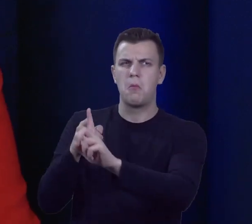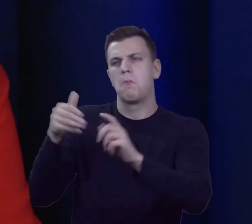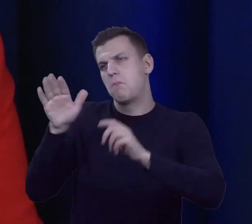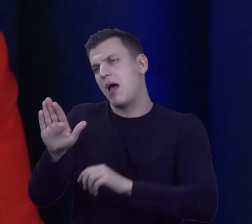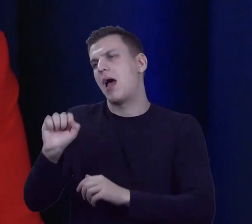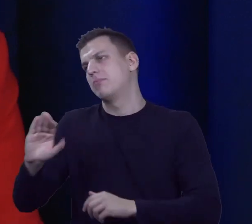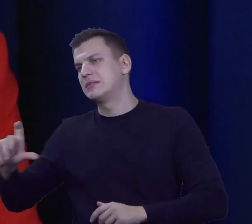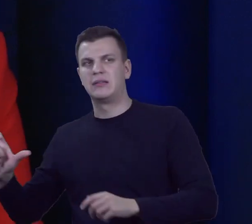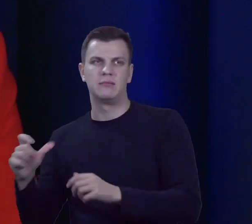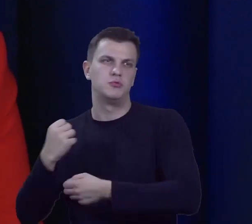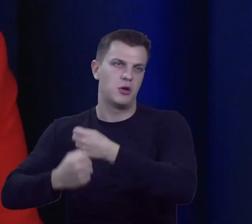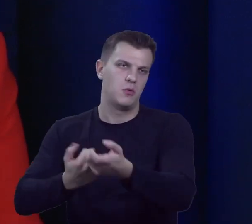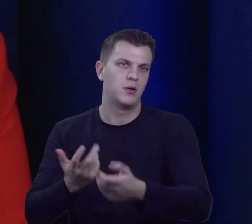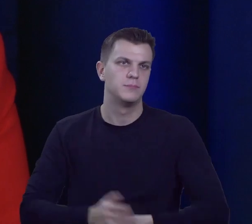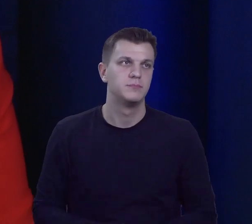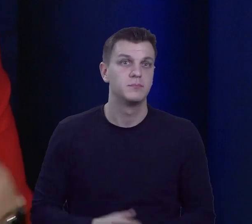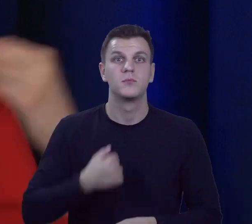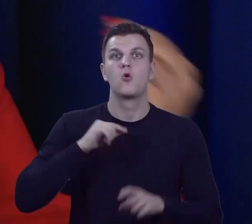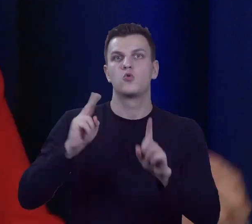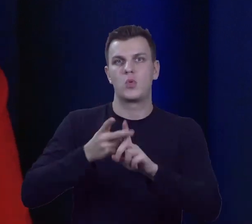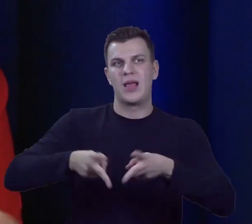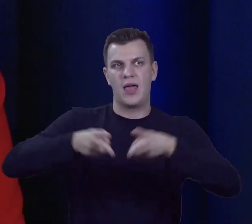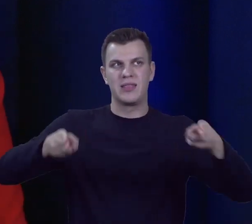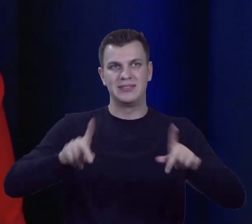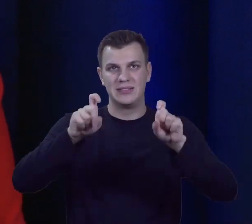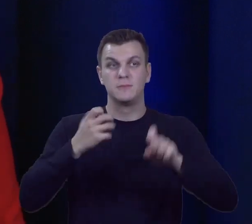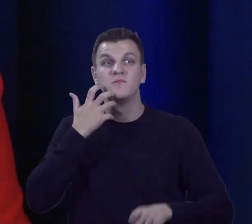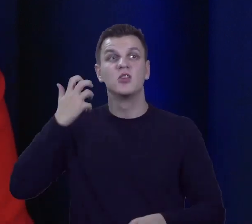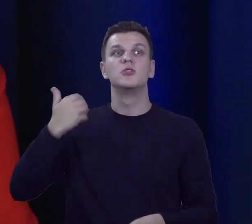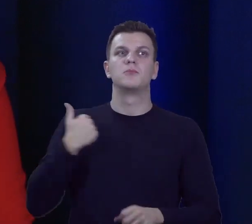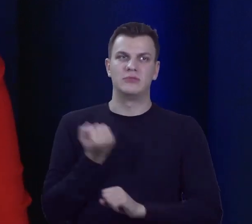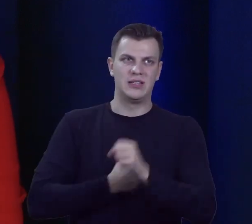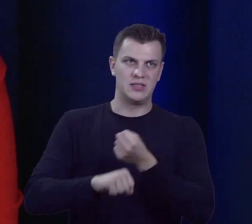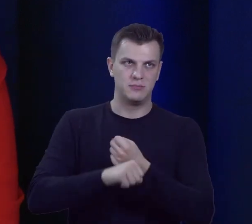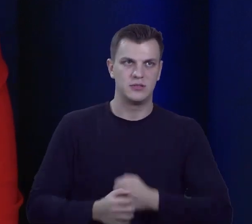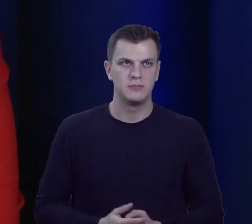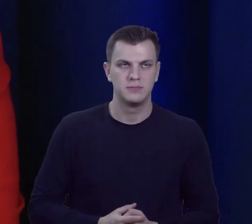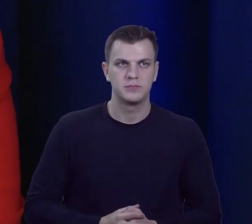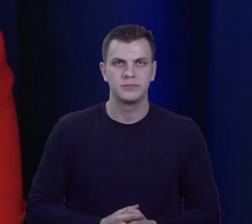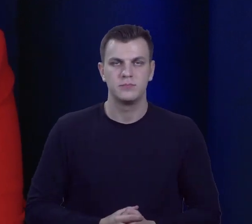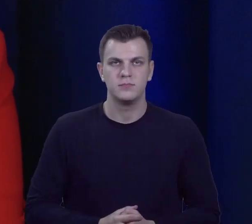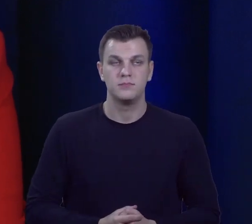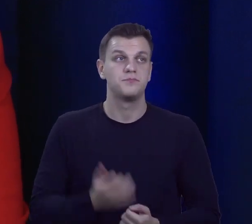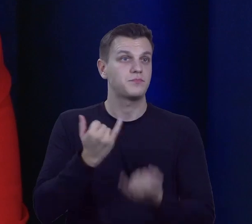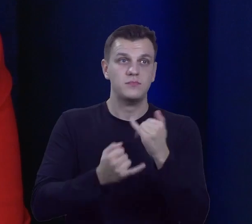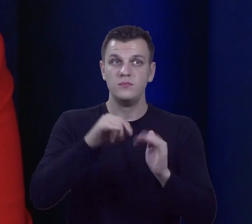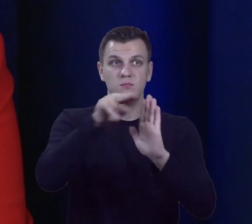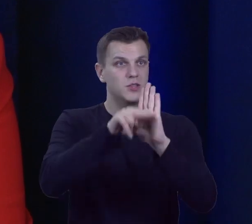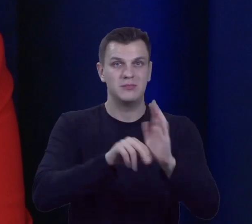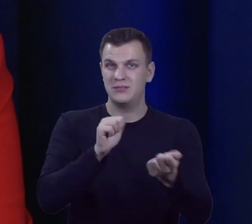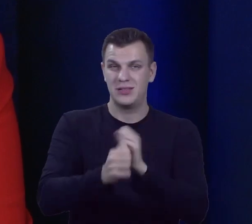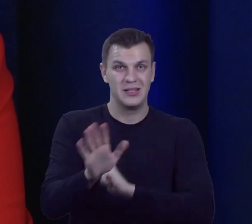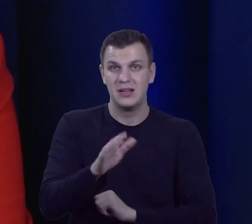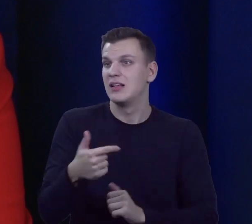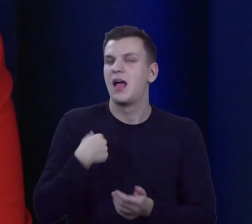Jestem drugą kadencję, rozpoczęłam drugą kadencję. Wcześniej jeszcze byłam zastępcą. Jeżeli nawet przepisy się nie zmienią, nie planuję dalej